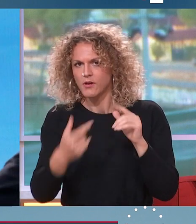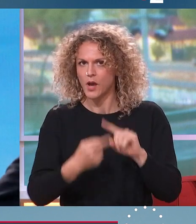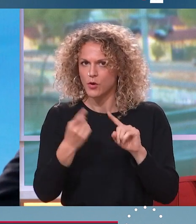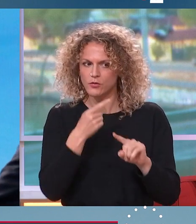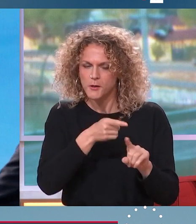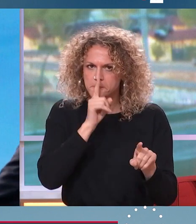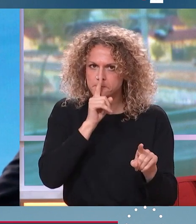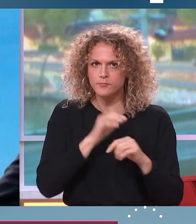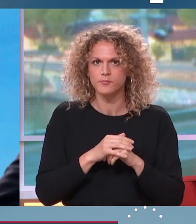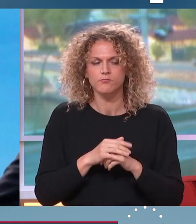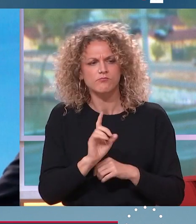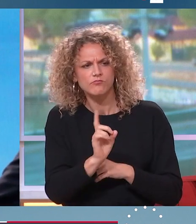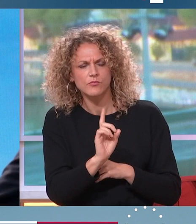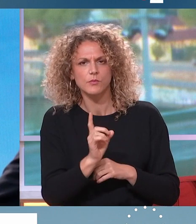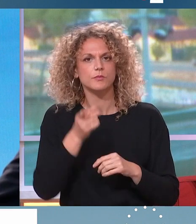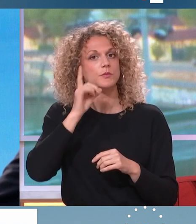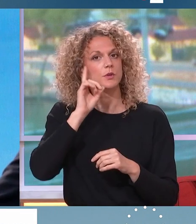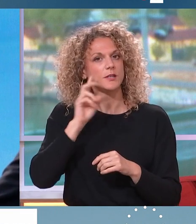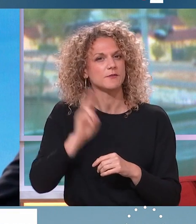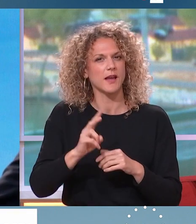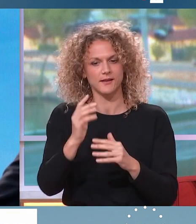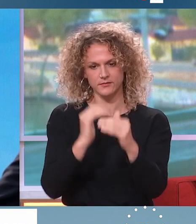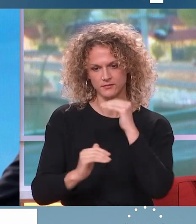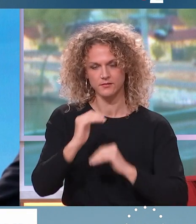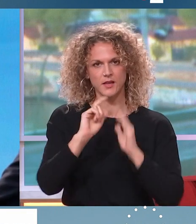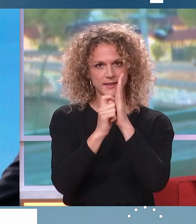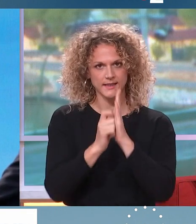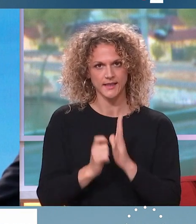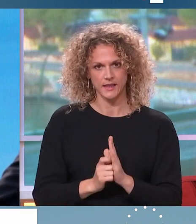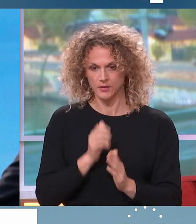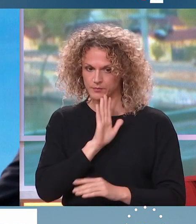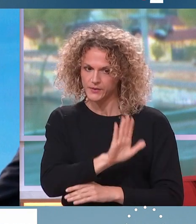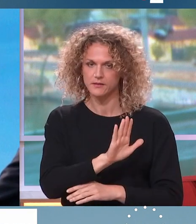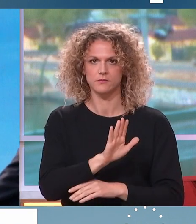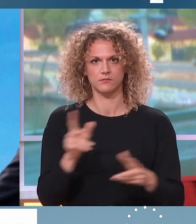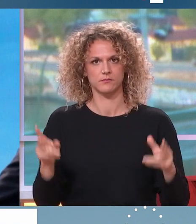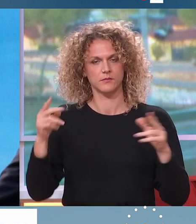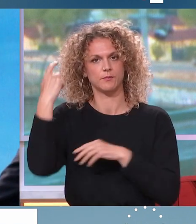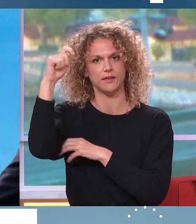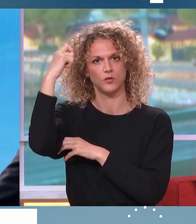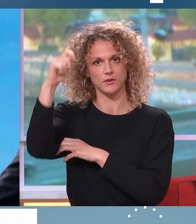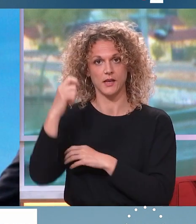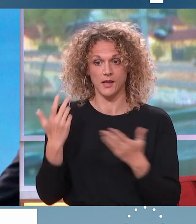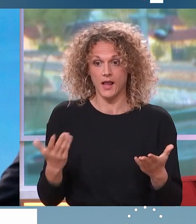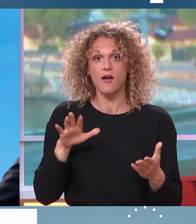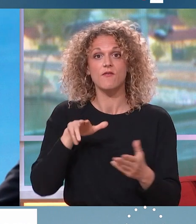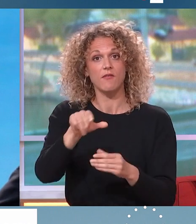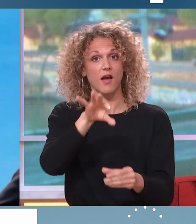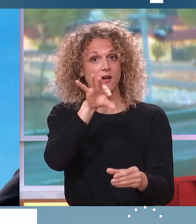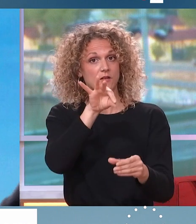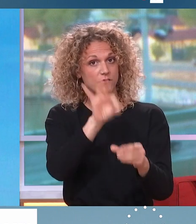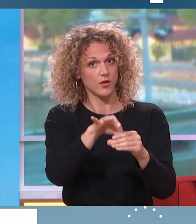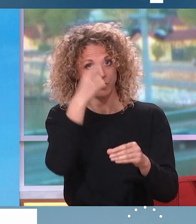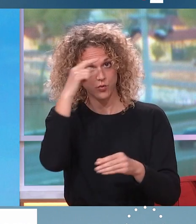parce qu'en fait, en réalité, le calendrier est présidentiel et on désigne le président de la République. Viendra ensuite le temps des